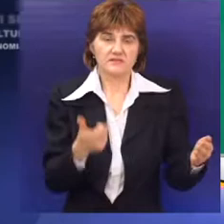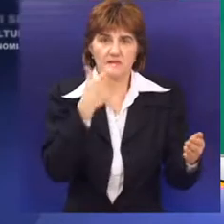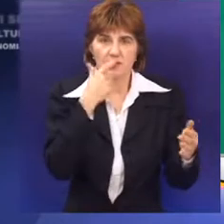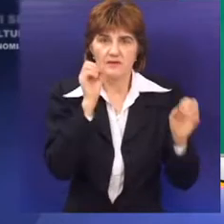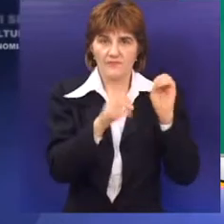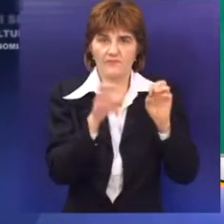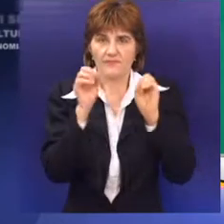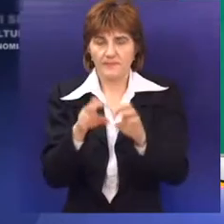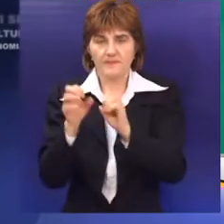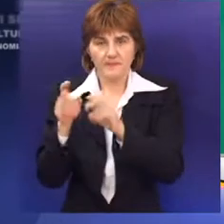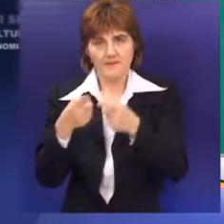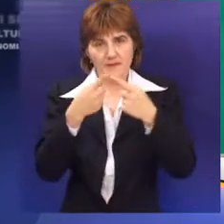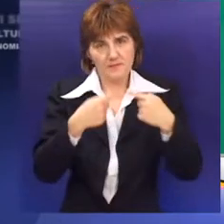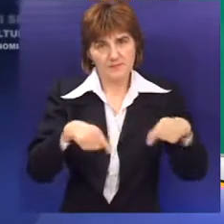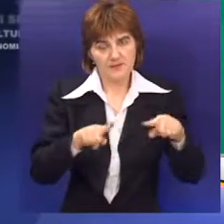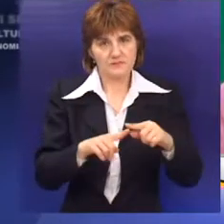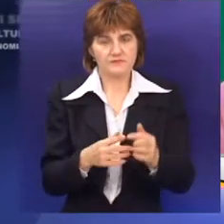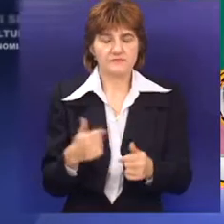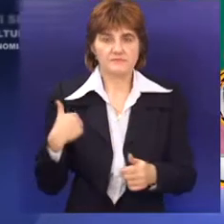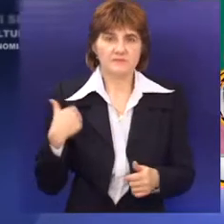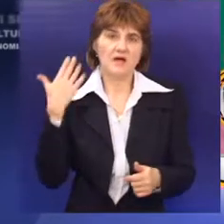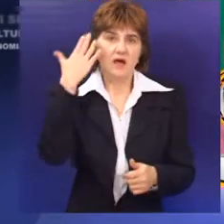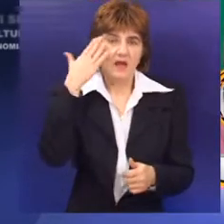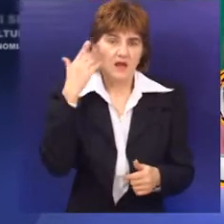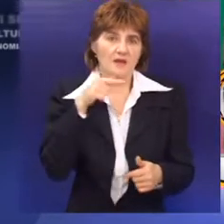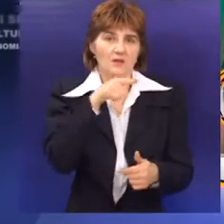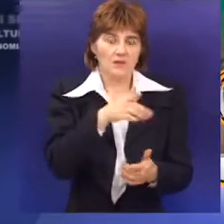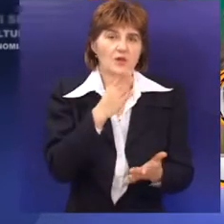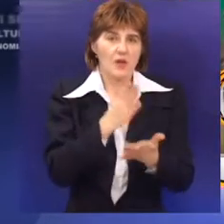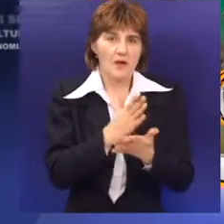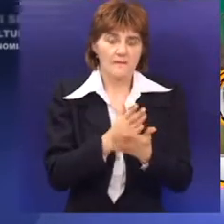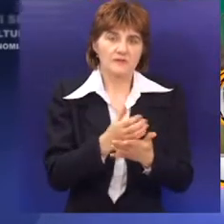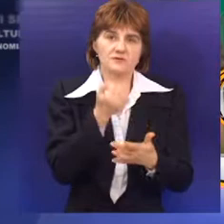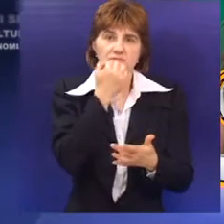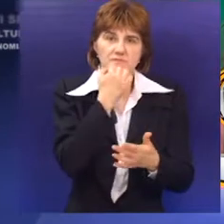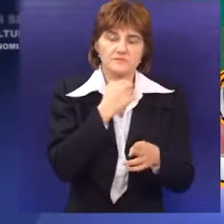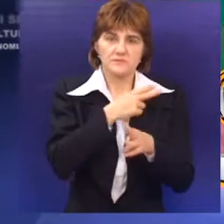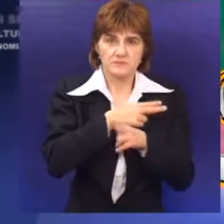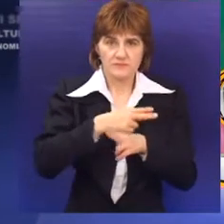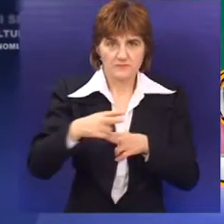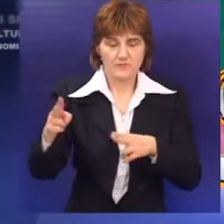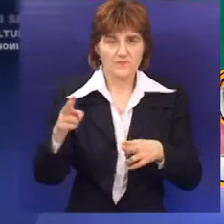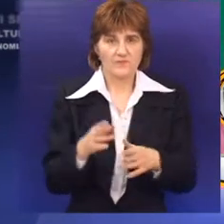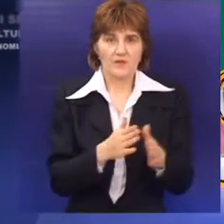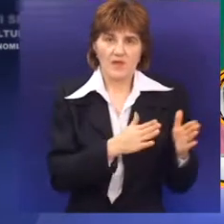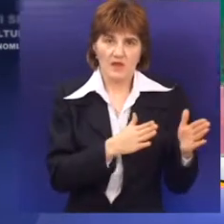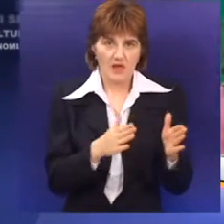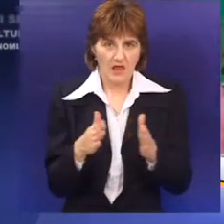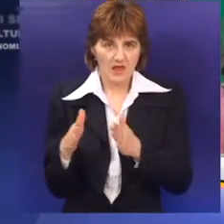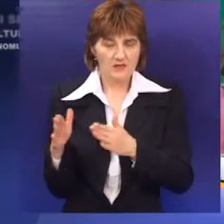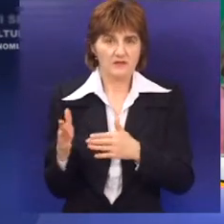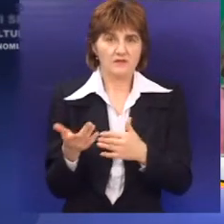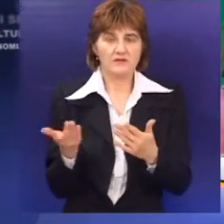i posude za selektivno razdvajanje otpada. Nadamo se da će oni da uvedu i malo reda, baš